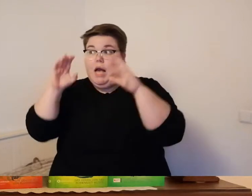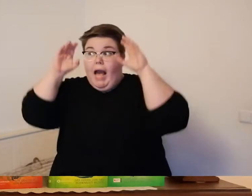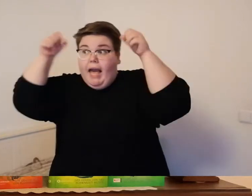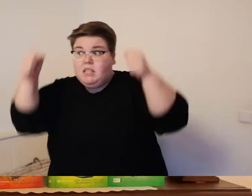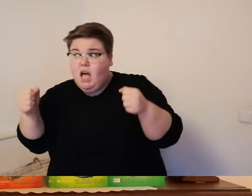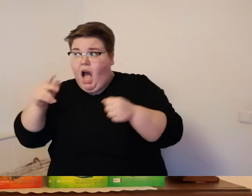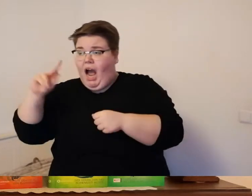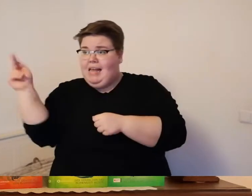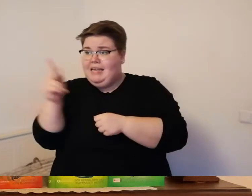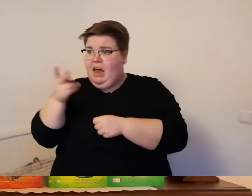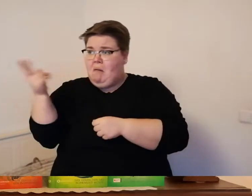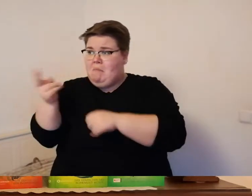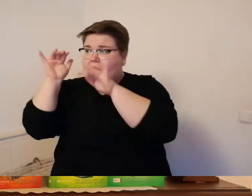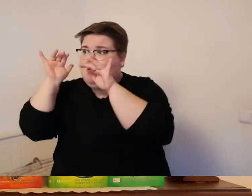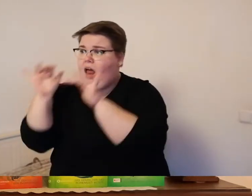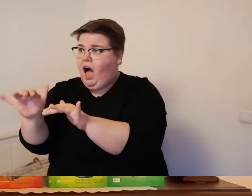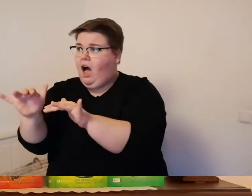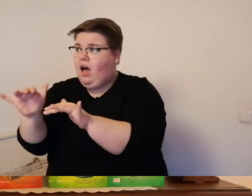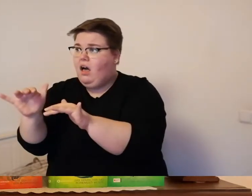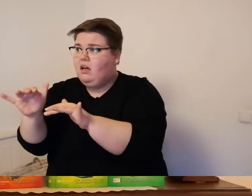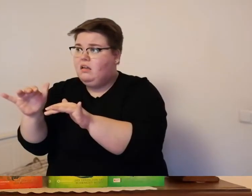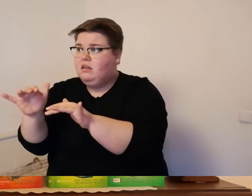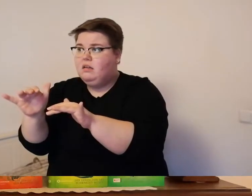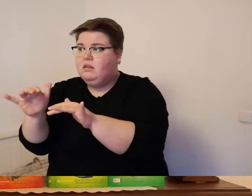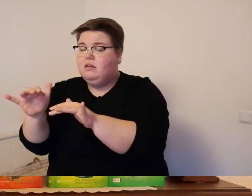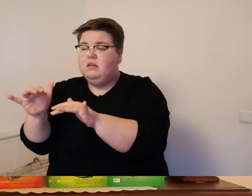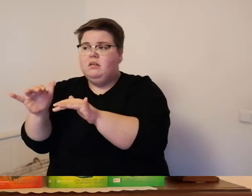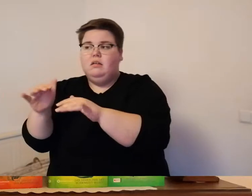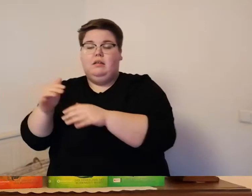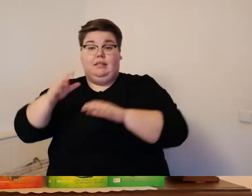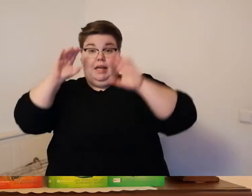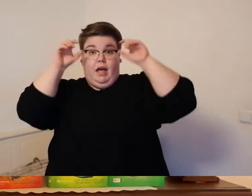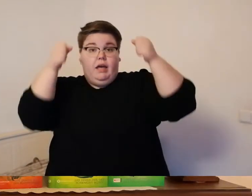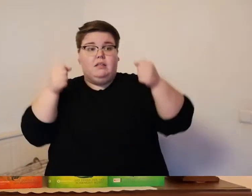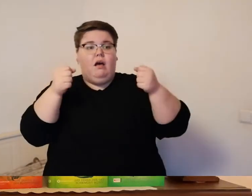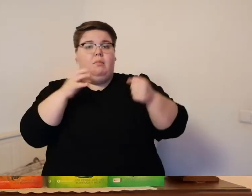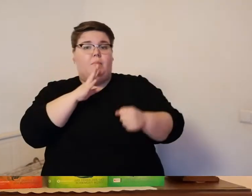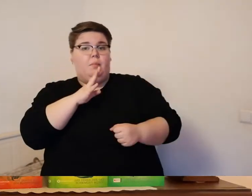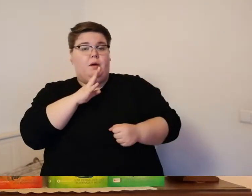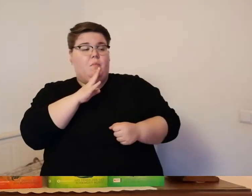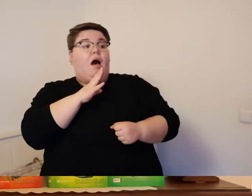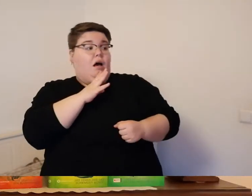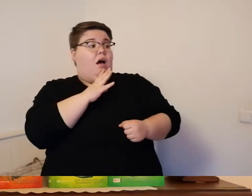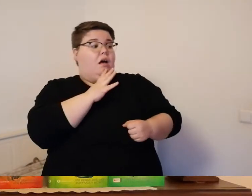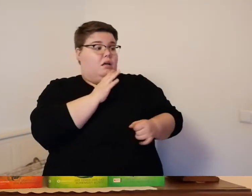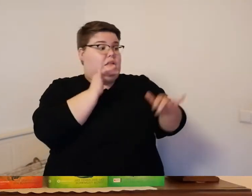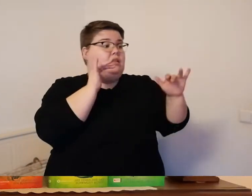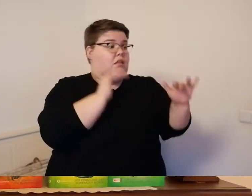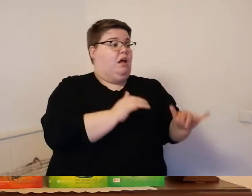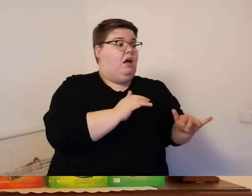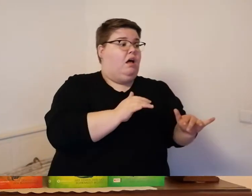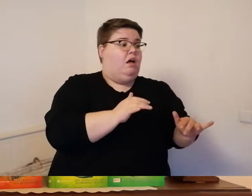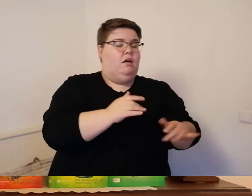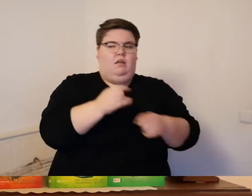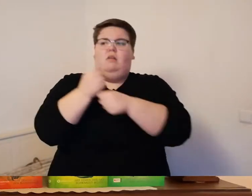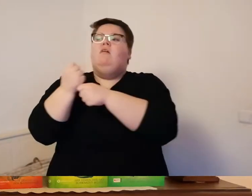hören wir sind hier erklang greta stimme hinter der großen holzbarriere die beiden befanden sich also tatsächlich im nest